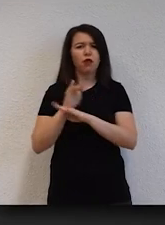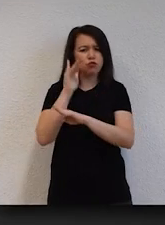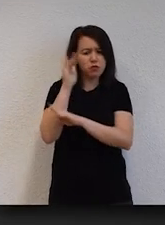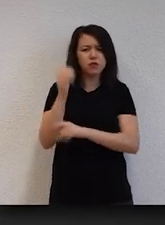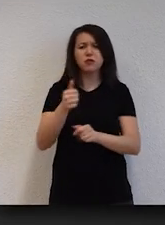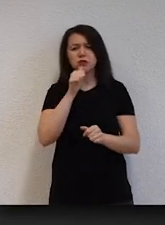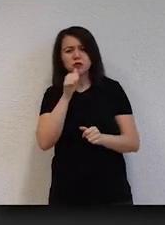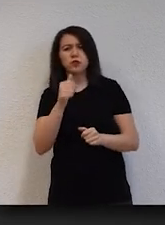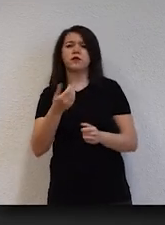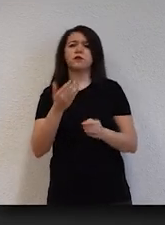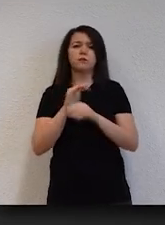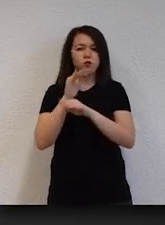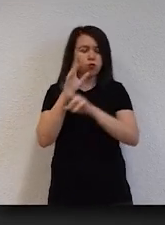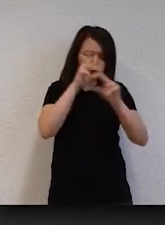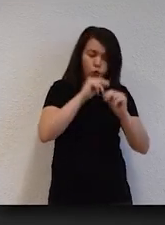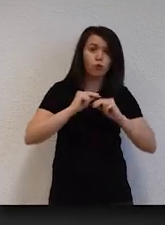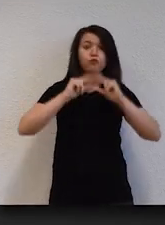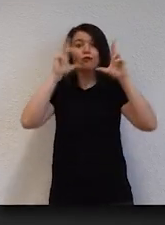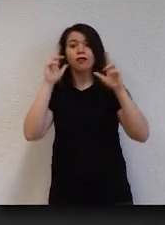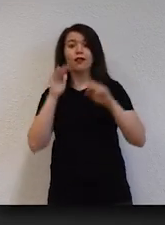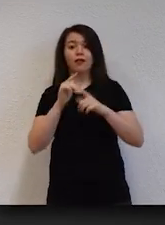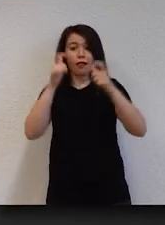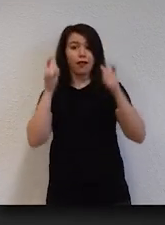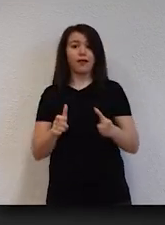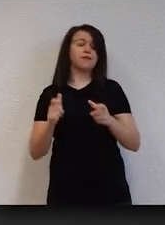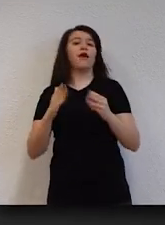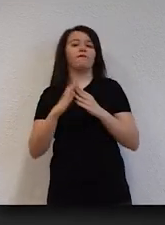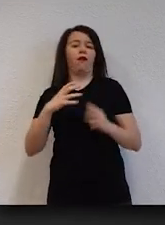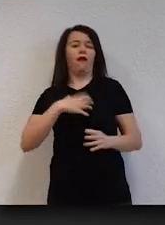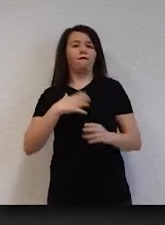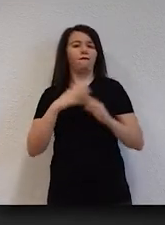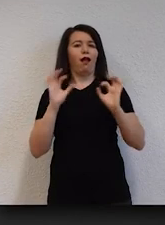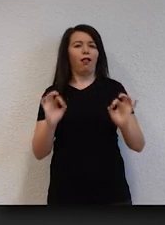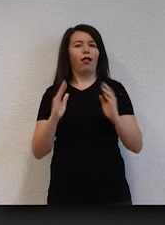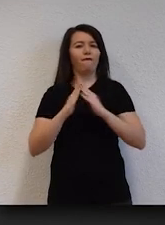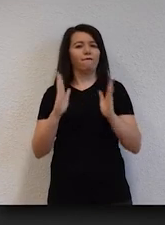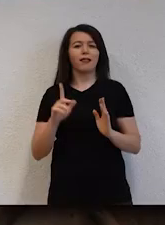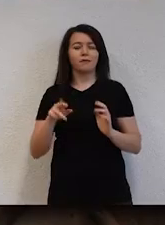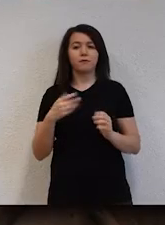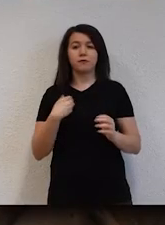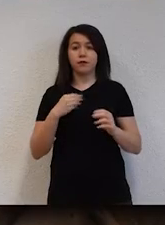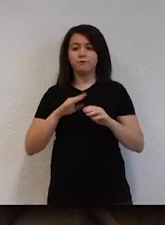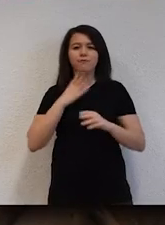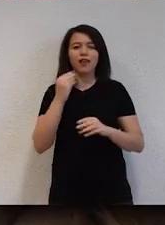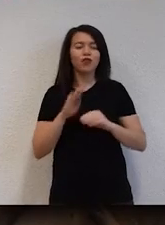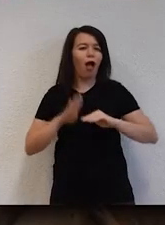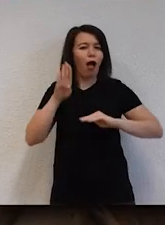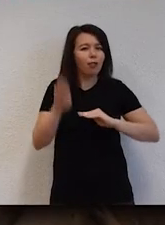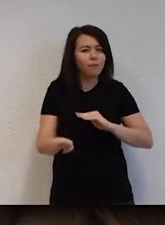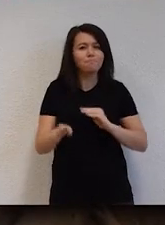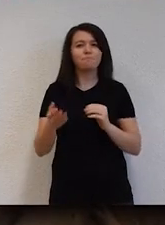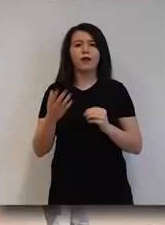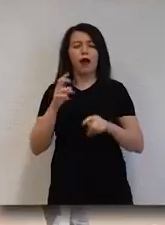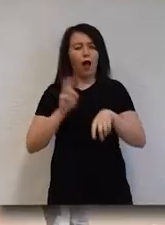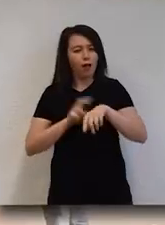yaşadığınız, yiyip içtiğiniz, hatta uyuduğunuz yer, bir yerde kendi eviniz olacak. Yetişkinliğe burada